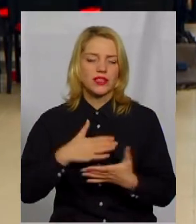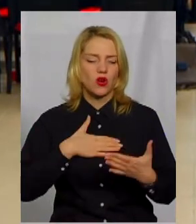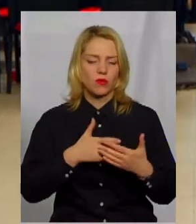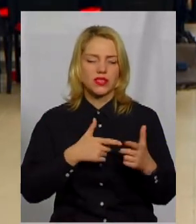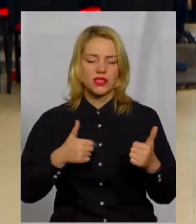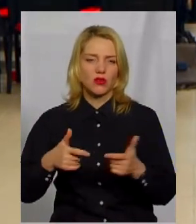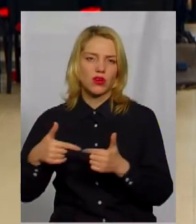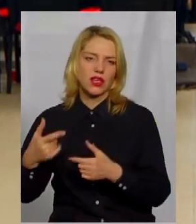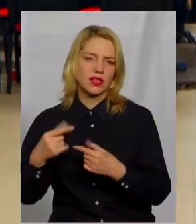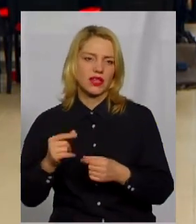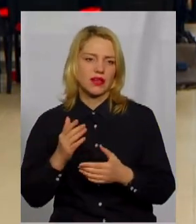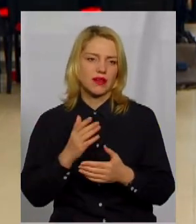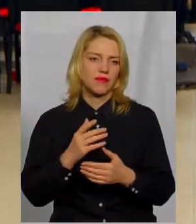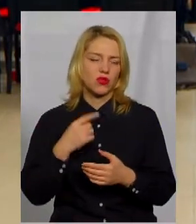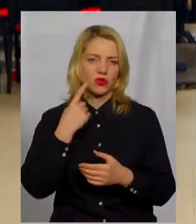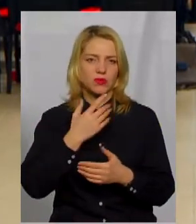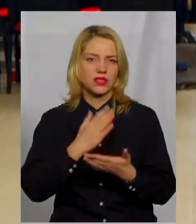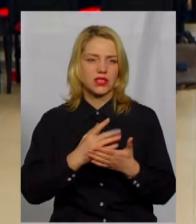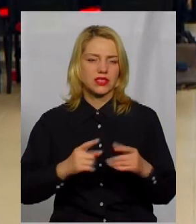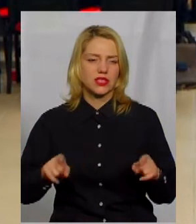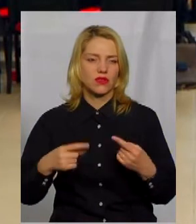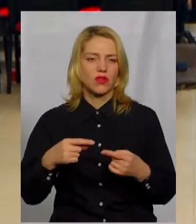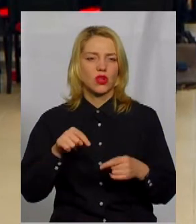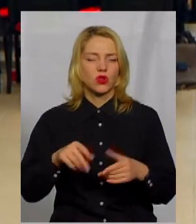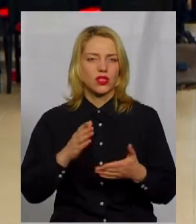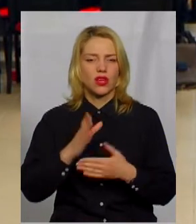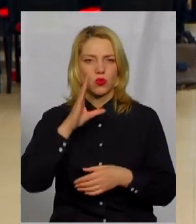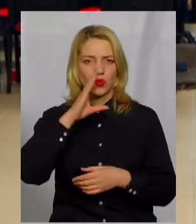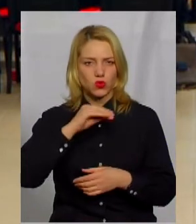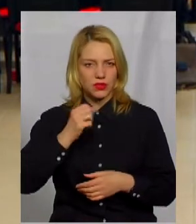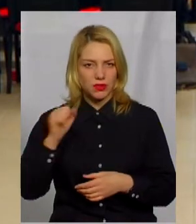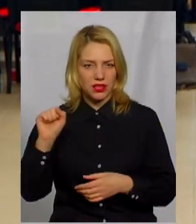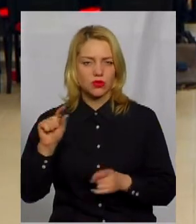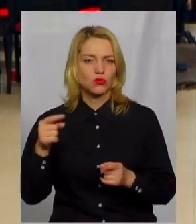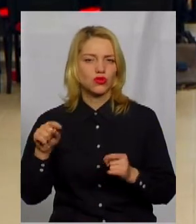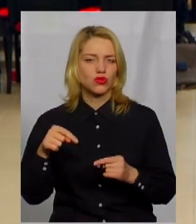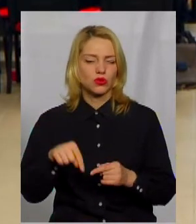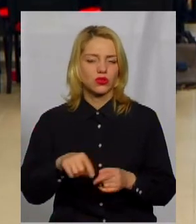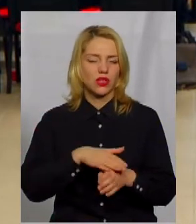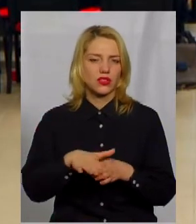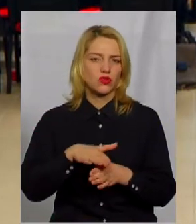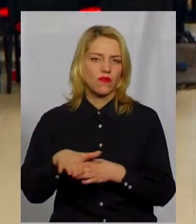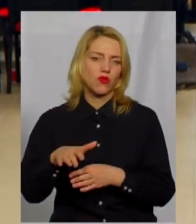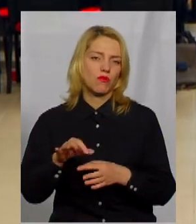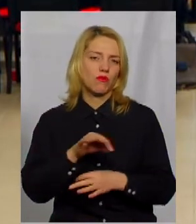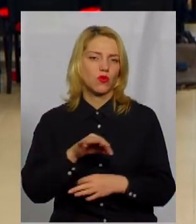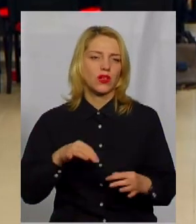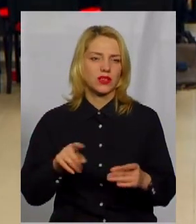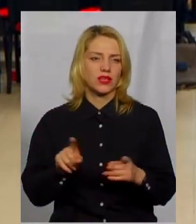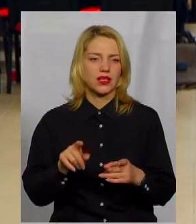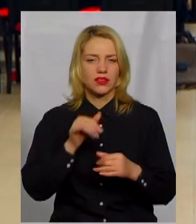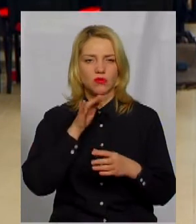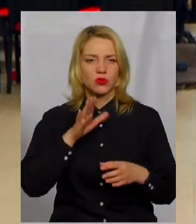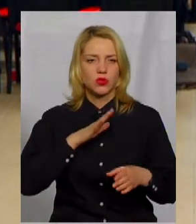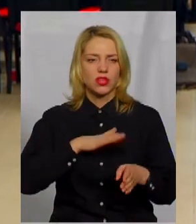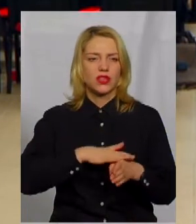виступив з існовником. Тому тут у нас є певні успіхи, тому що ми зараз реалізовуємо проєкт, який не може